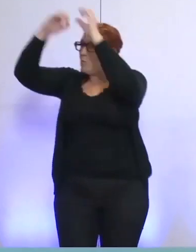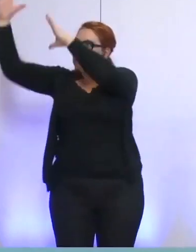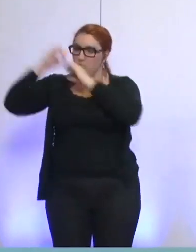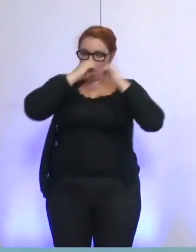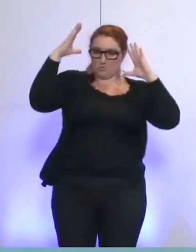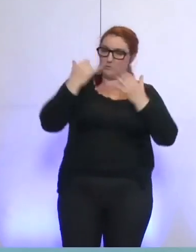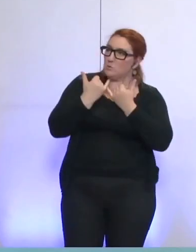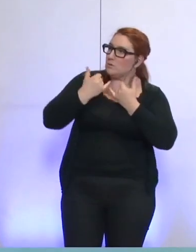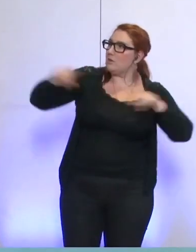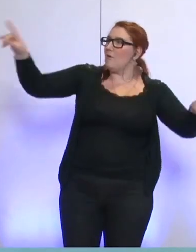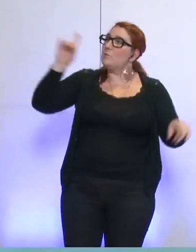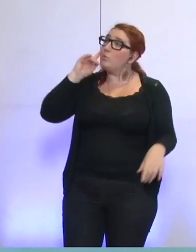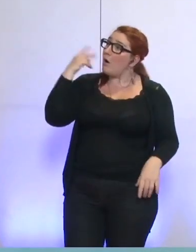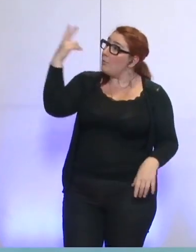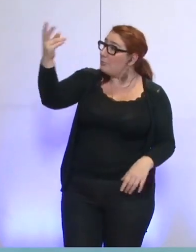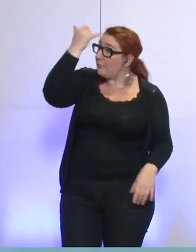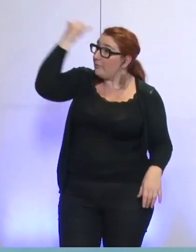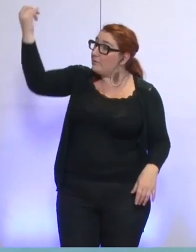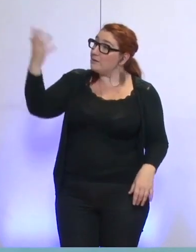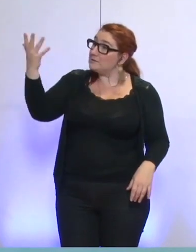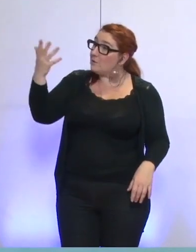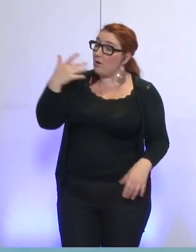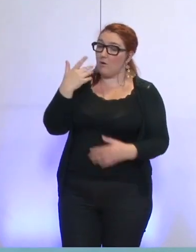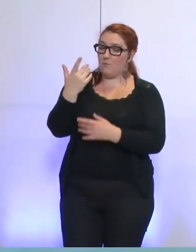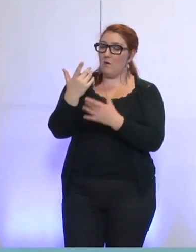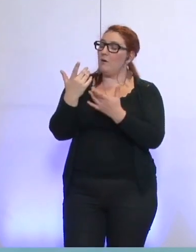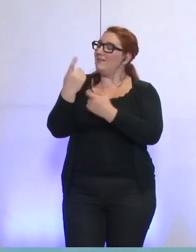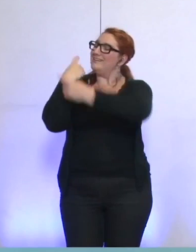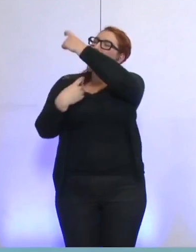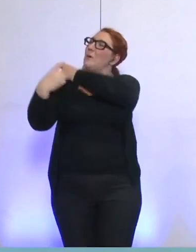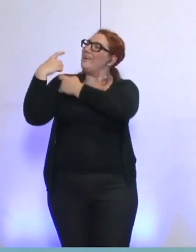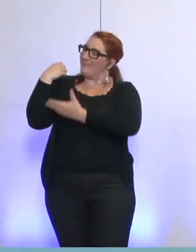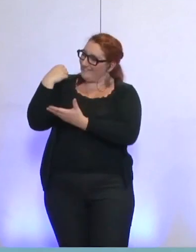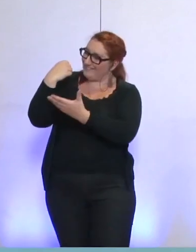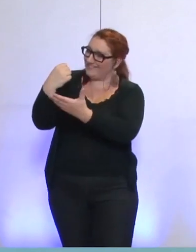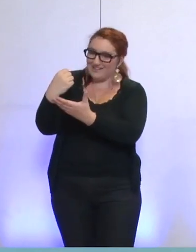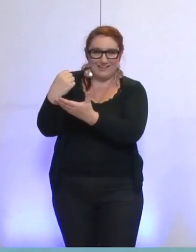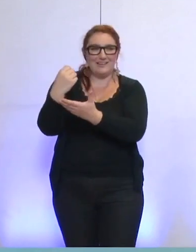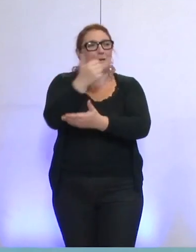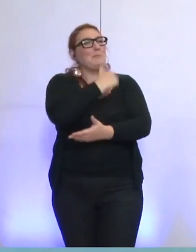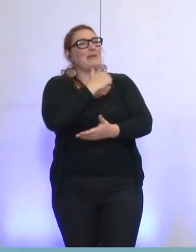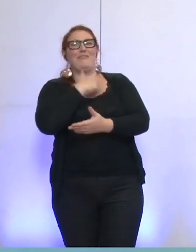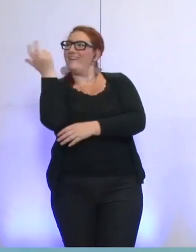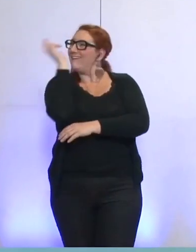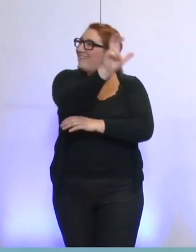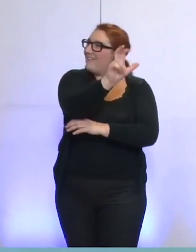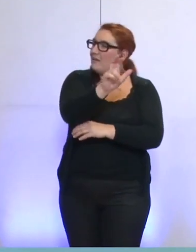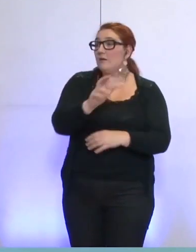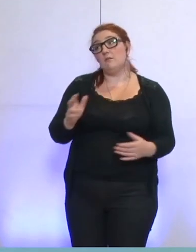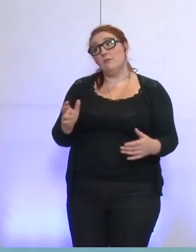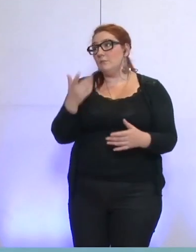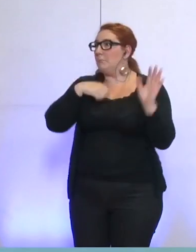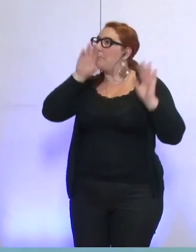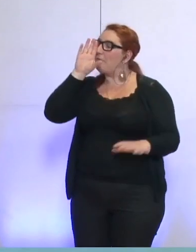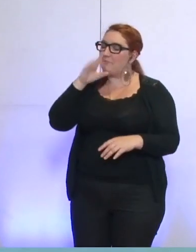propre conception consiste à céder avec facilité nos activités historiques au privé. Nous sommes inscrits dans le contexte de la loi qui prévoit le